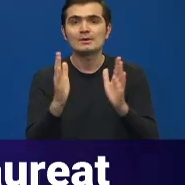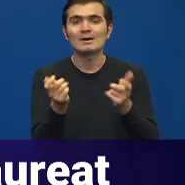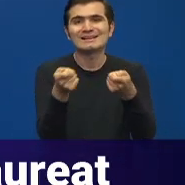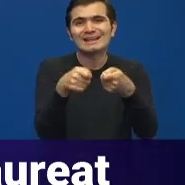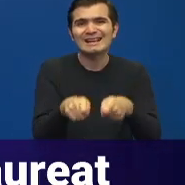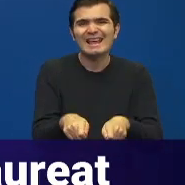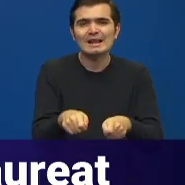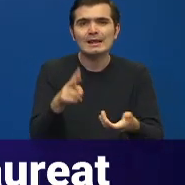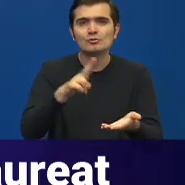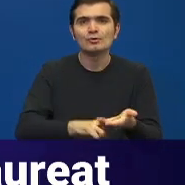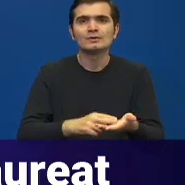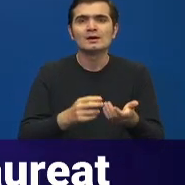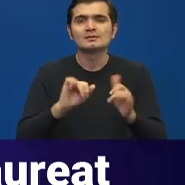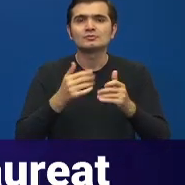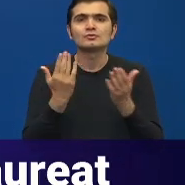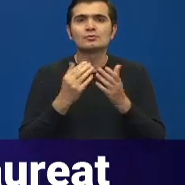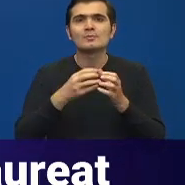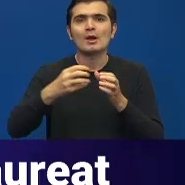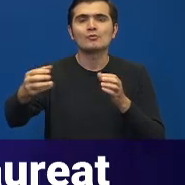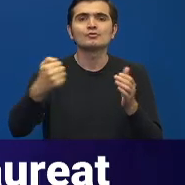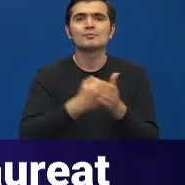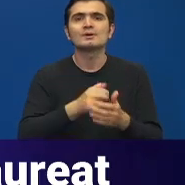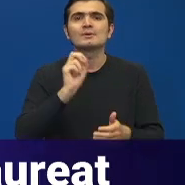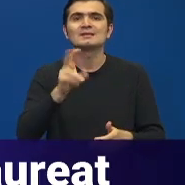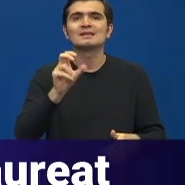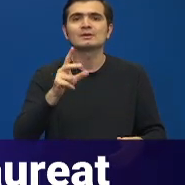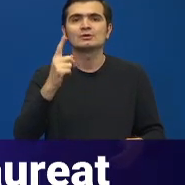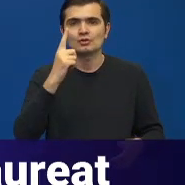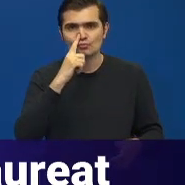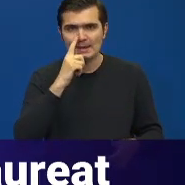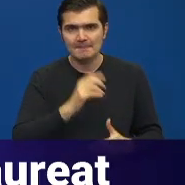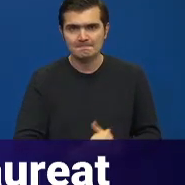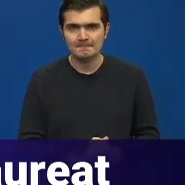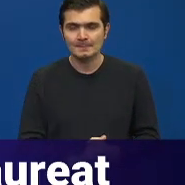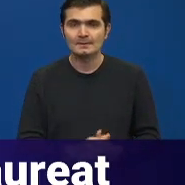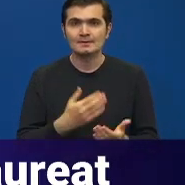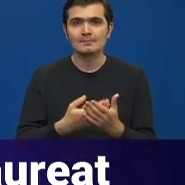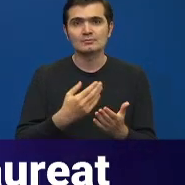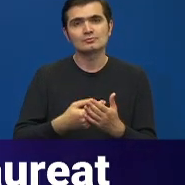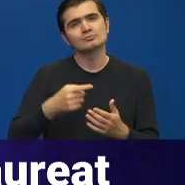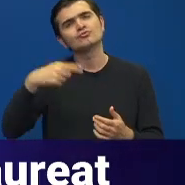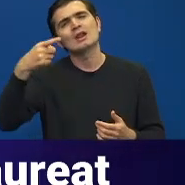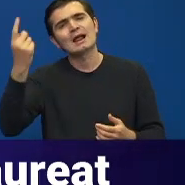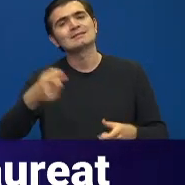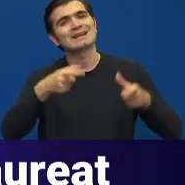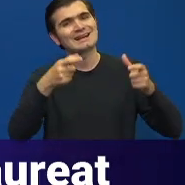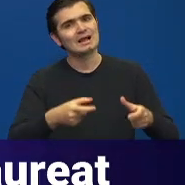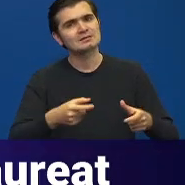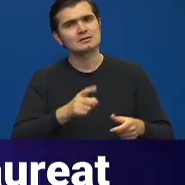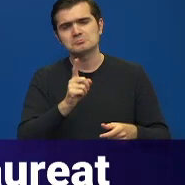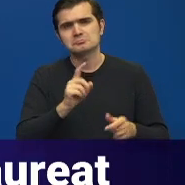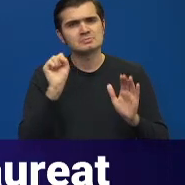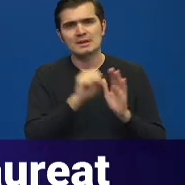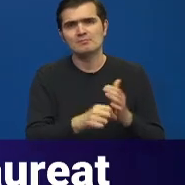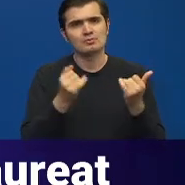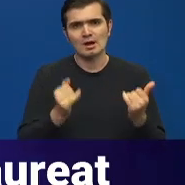încheiere a situației școlare se prelungește până pe 13 iunie. În ceea ce privește celelalte clase, nu se impun